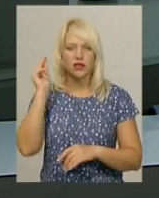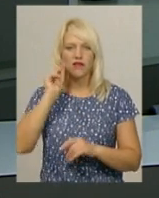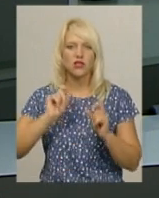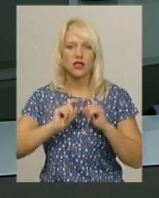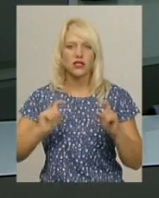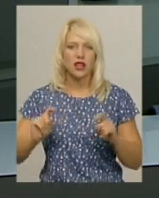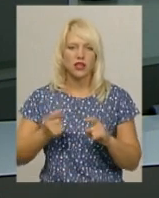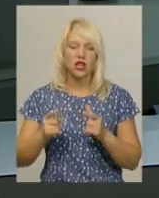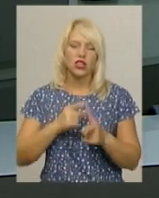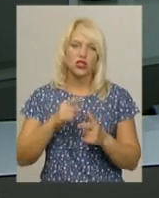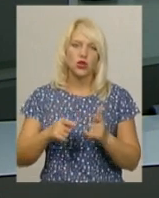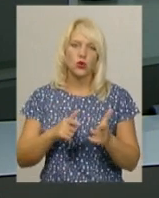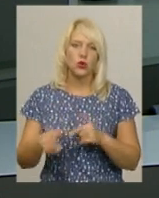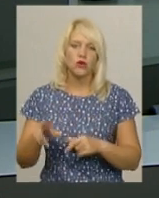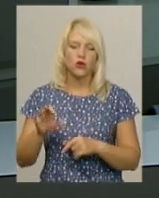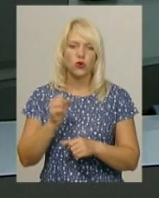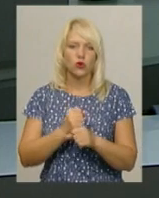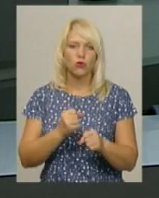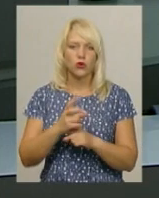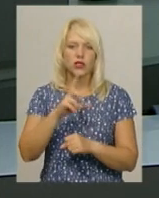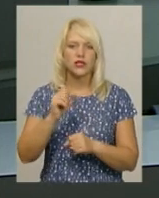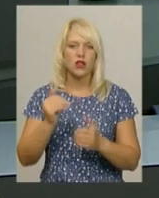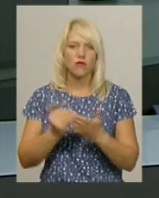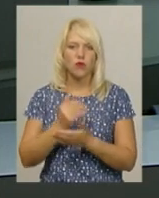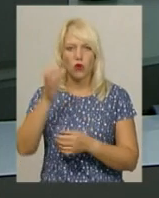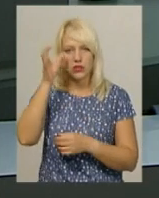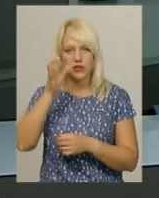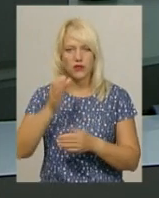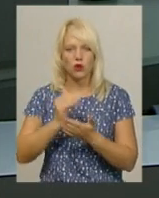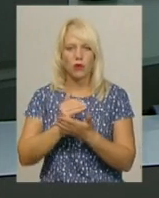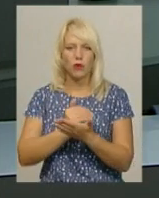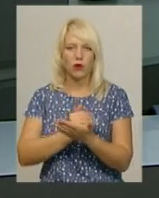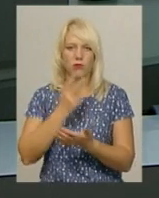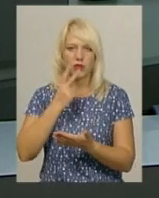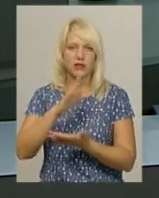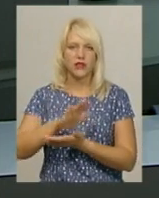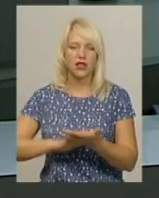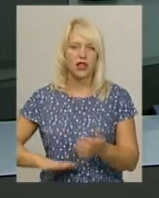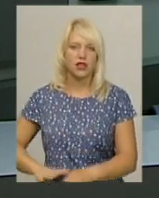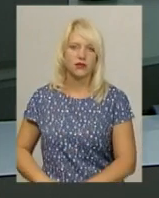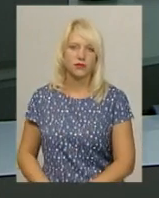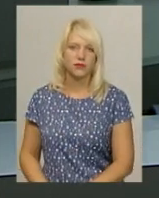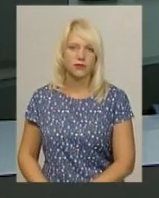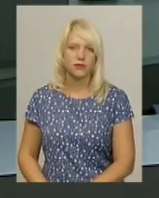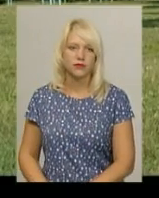заклади. Чи готові там до роботи за освітньою програмою «Нова українська школа» дивіться далі в її сюжеті.